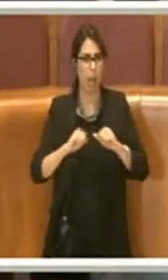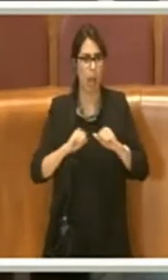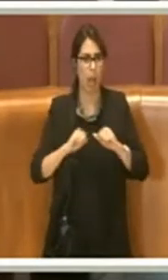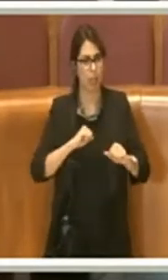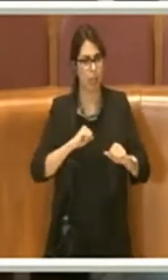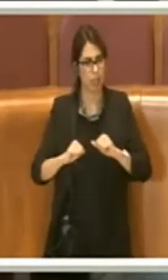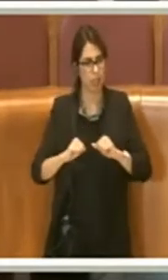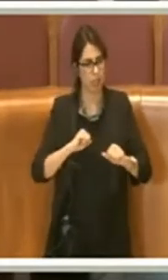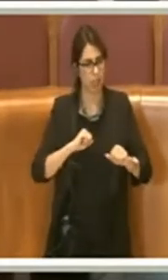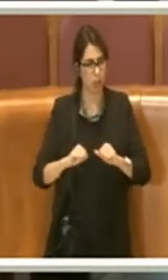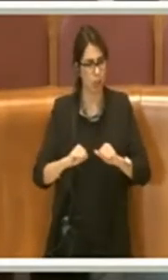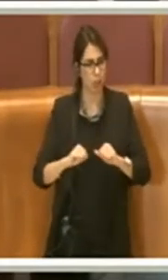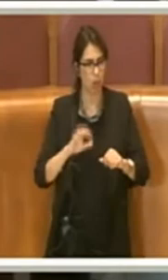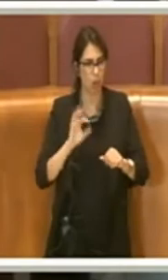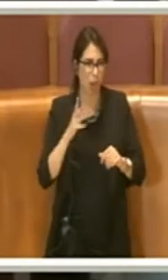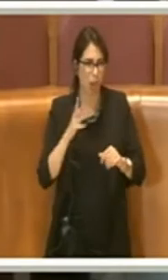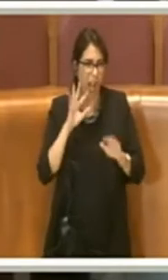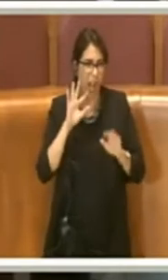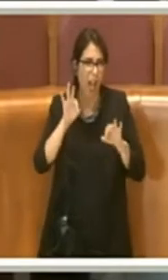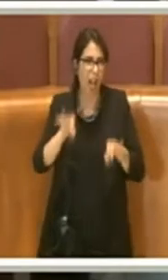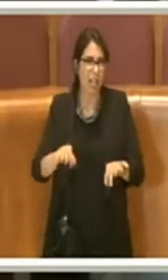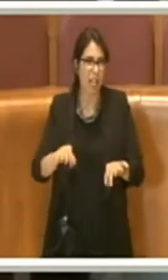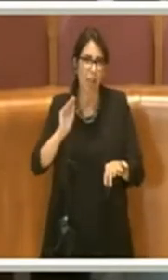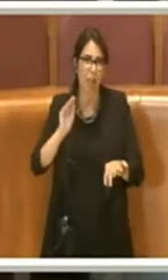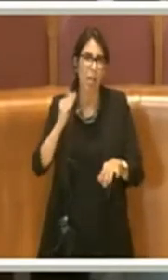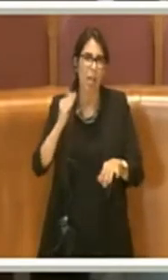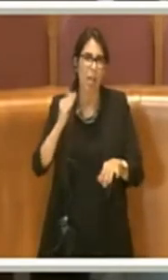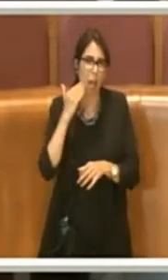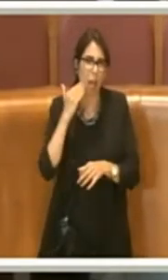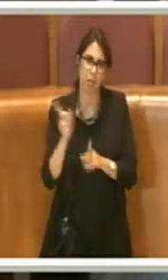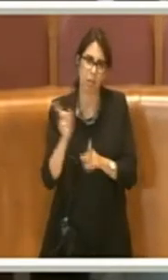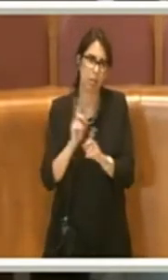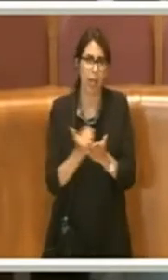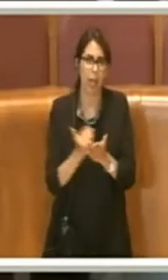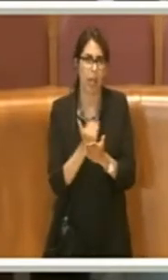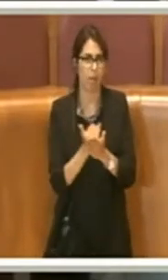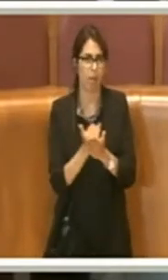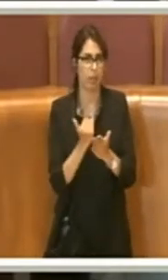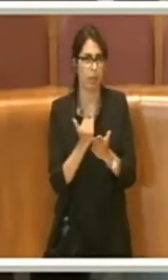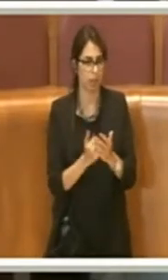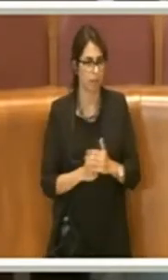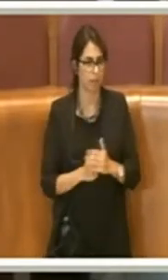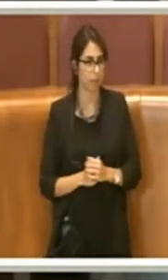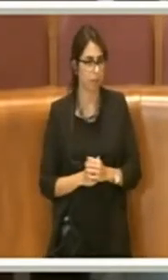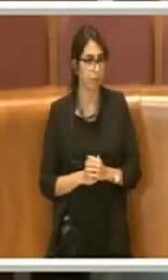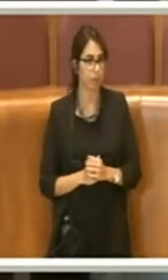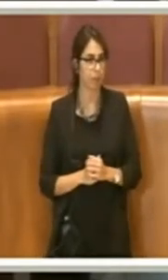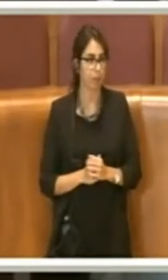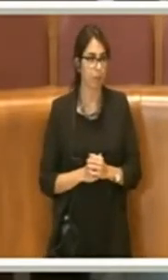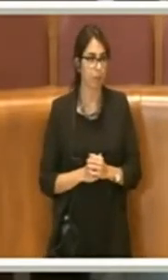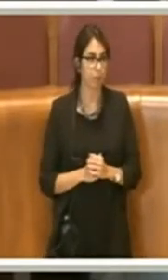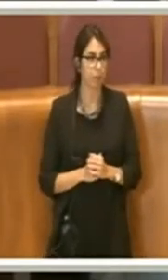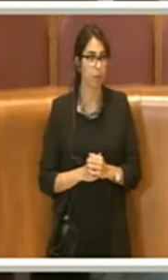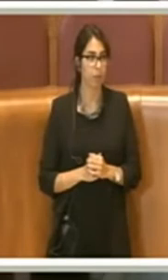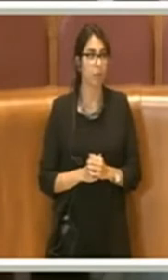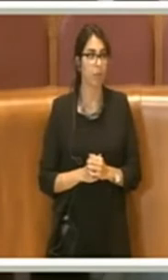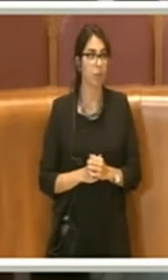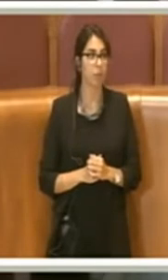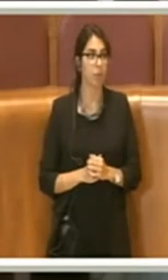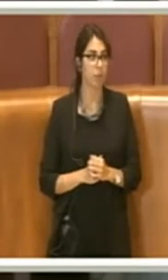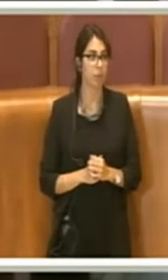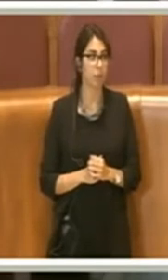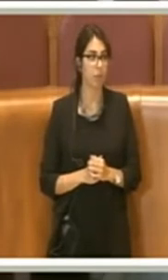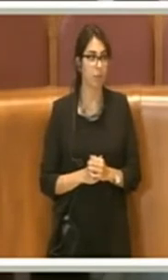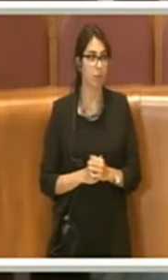all'indebitamento o altre forme. Volevo dire